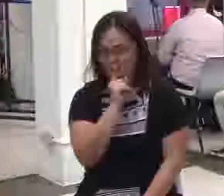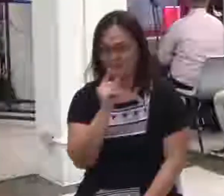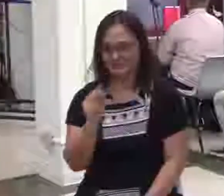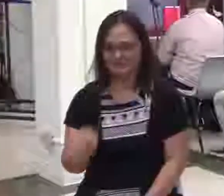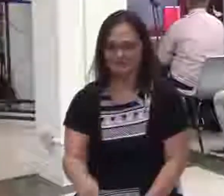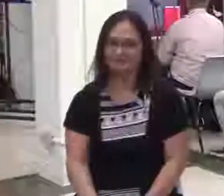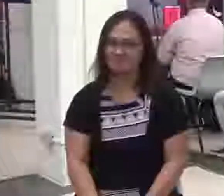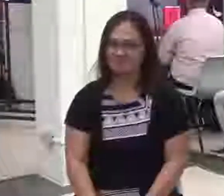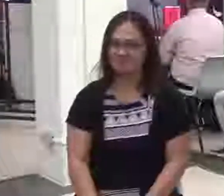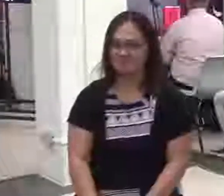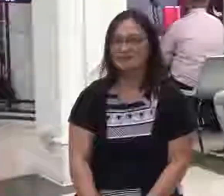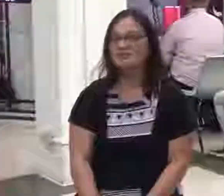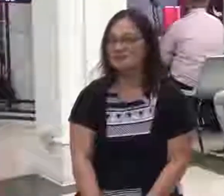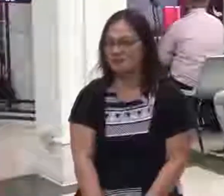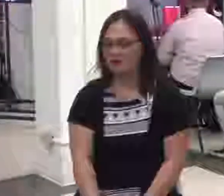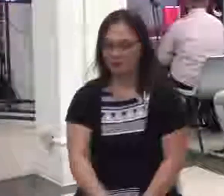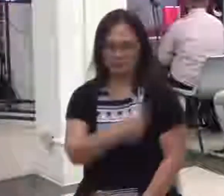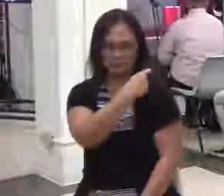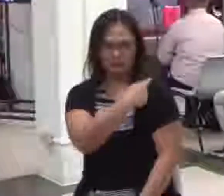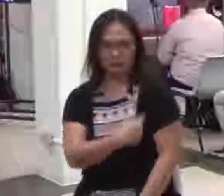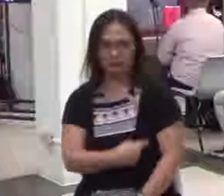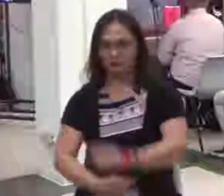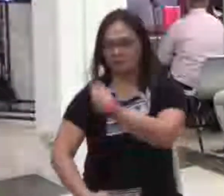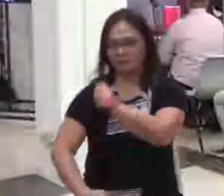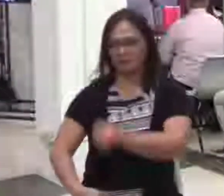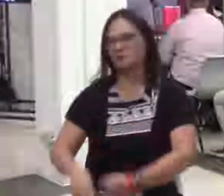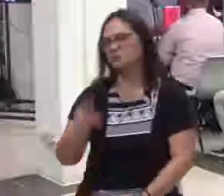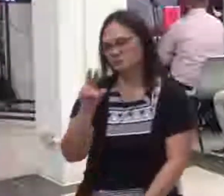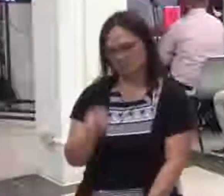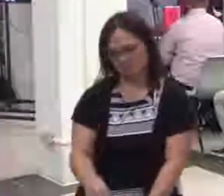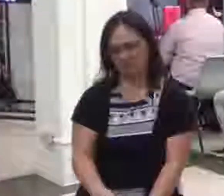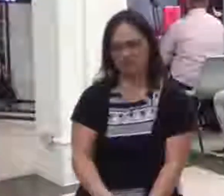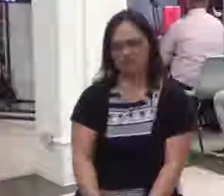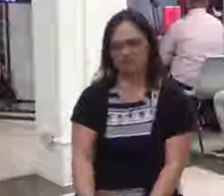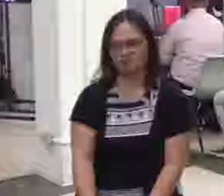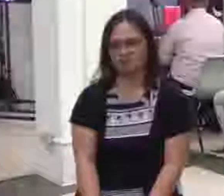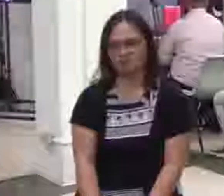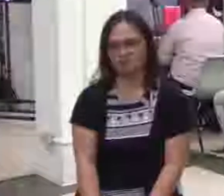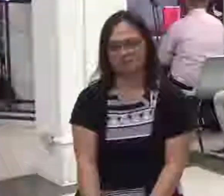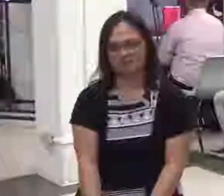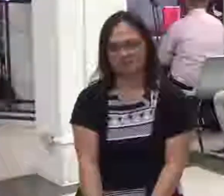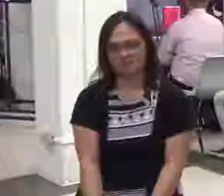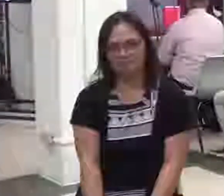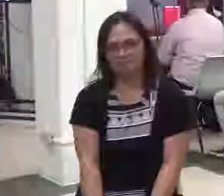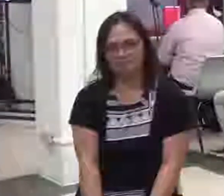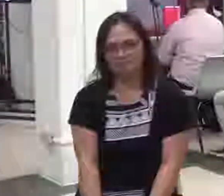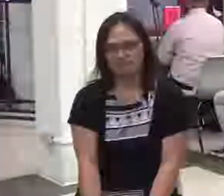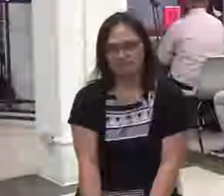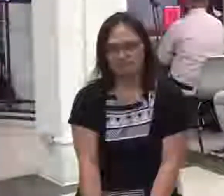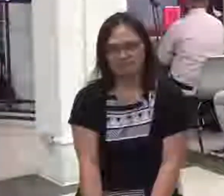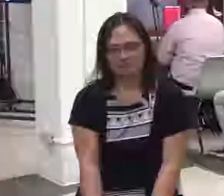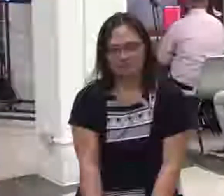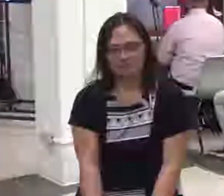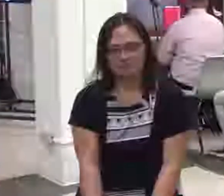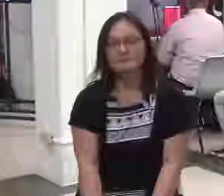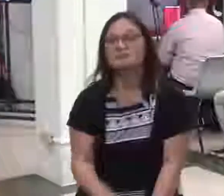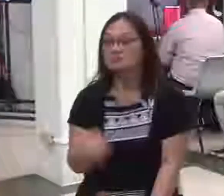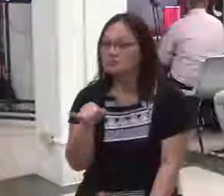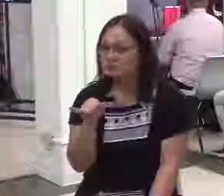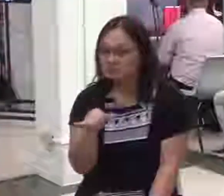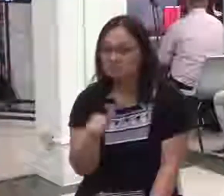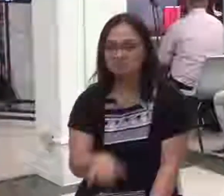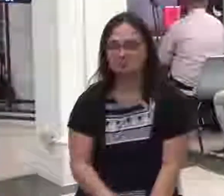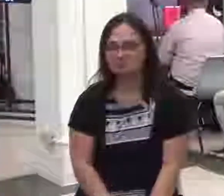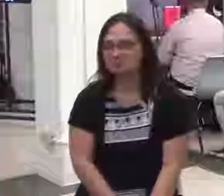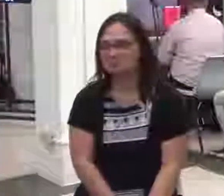ng kung anong narireveal ay gayon na nga hindi lahat po ng merong malaking bahay ay